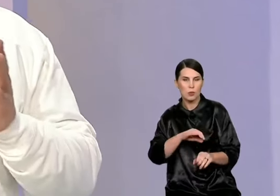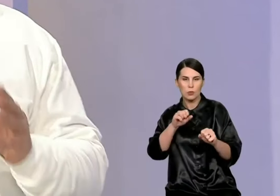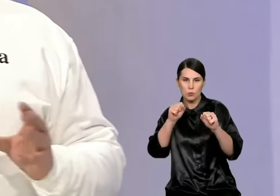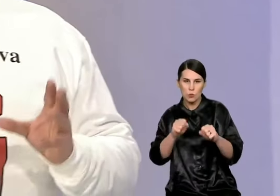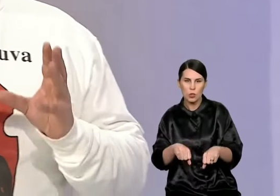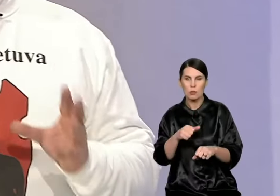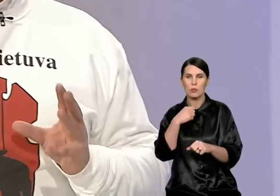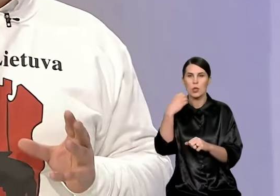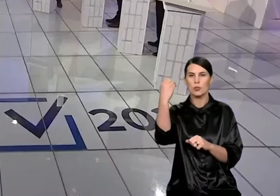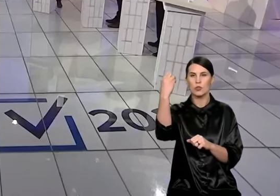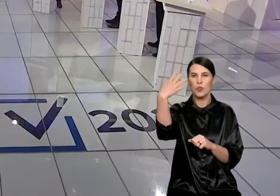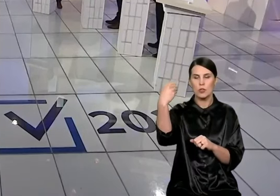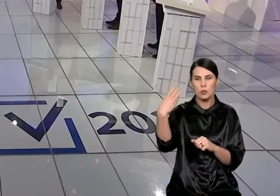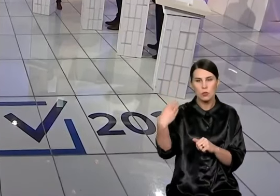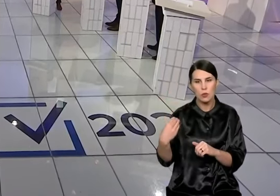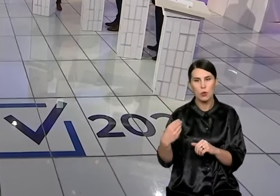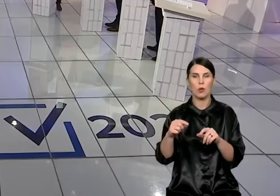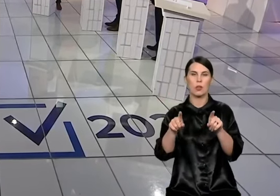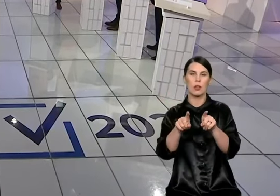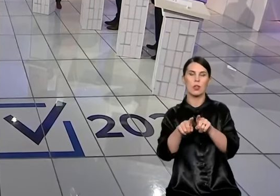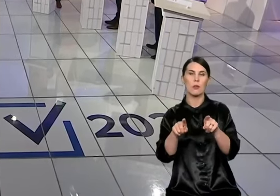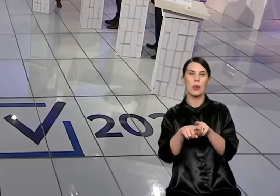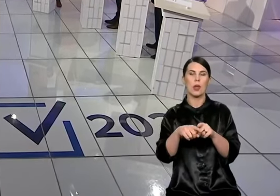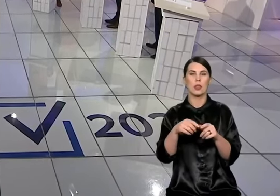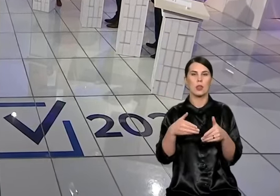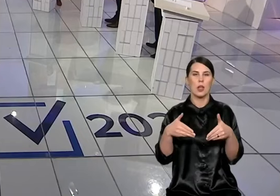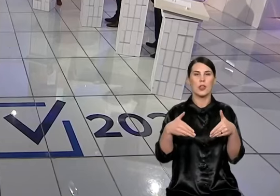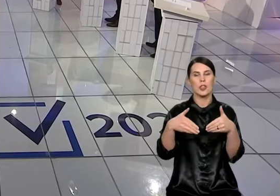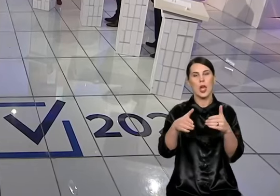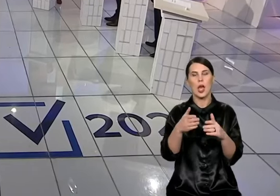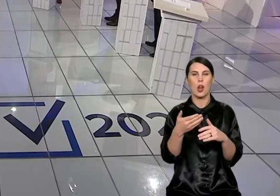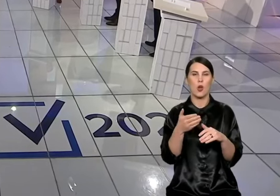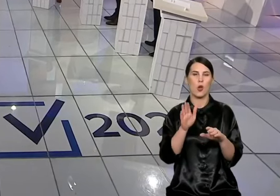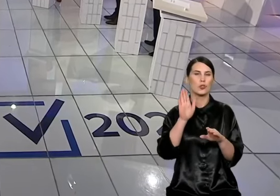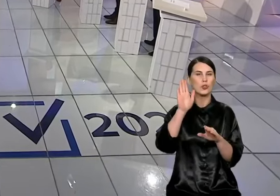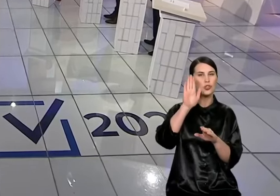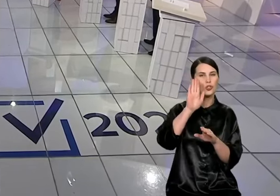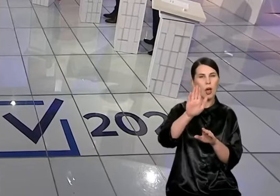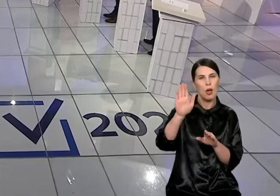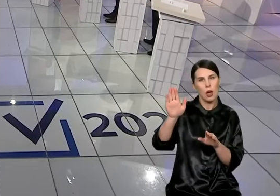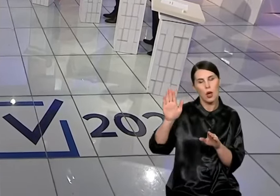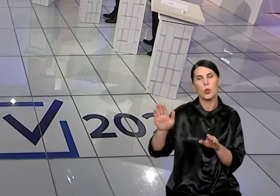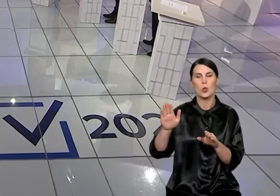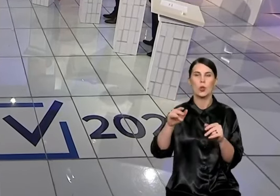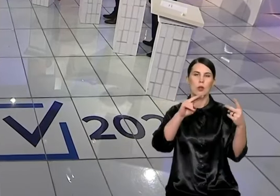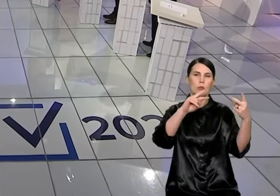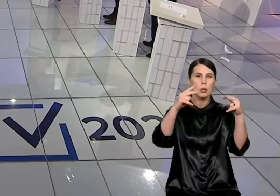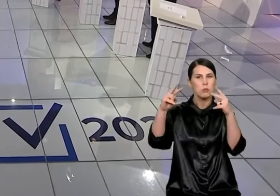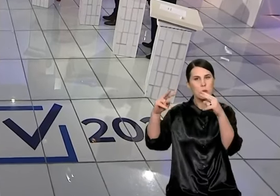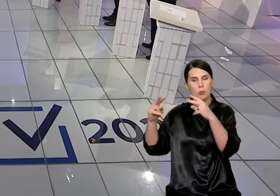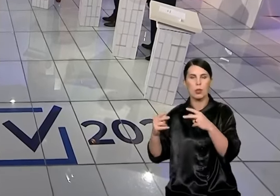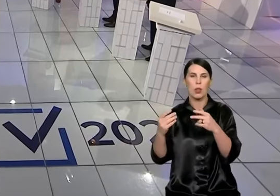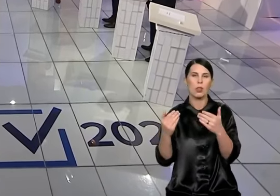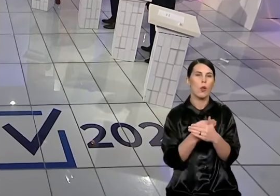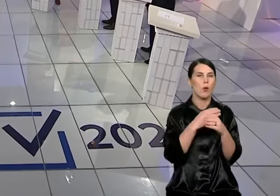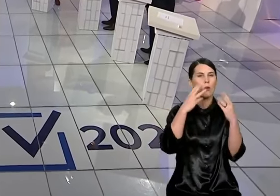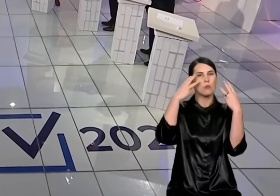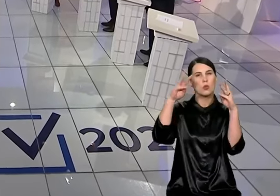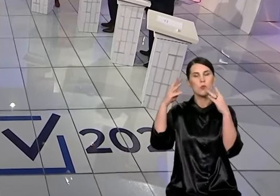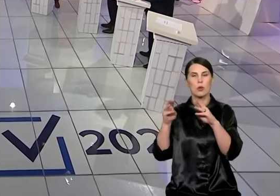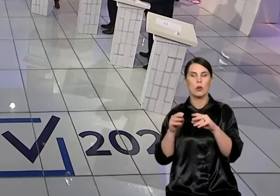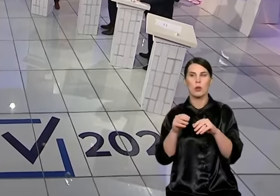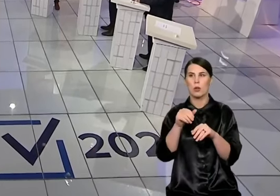keisti kelių ženklus ir ženklinimą. Tas irgi yra įmanoma ir tai yra įgyvendinta keliuose Europos... Laikas baigės viskas. Ir tas